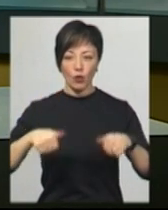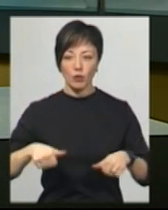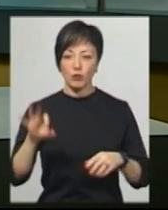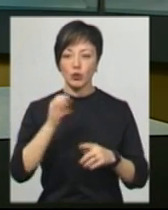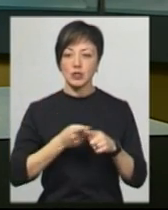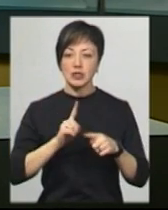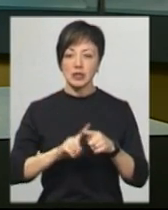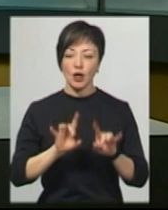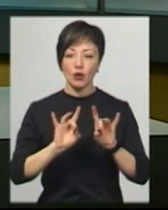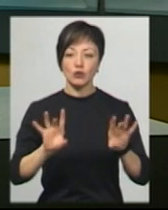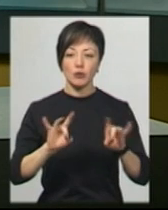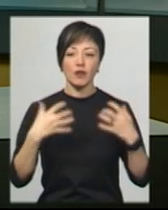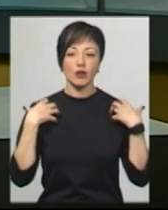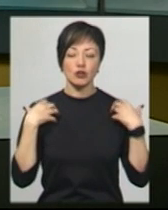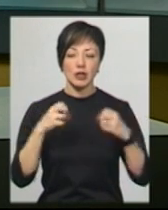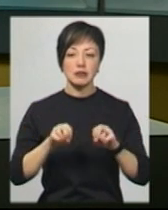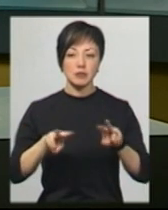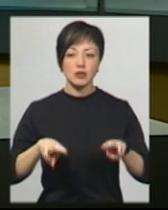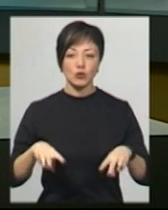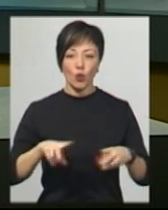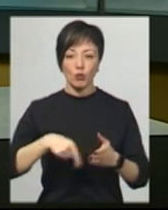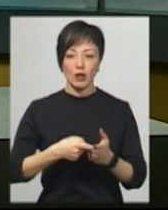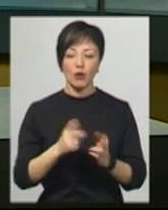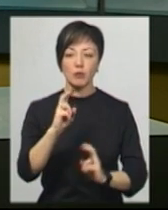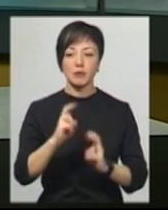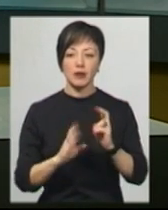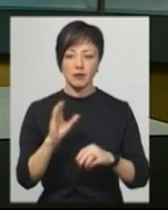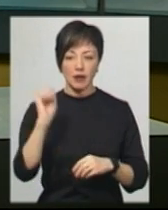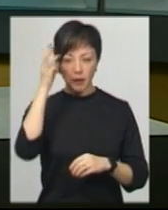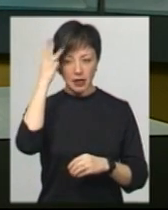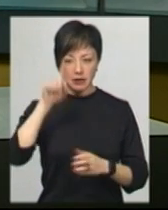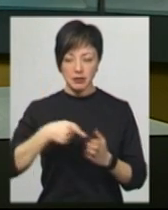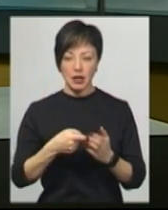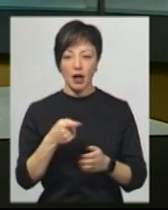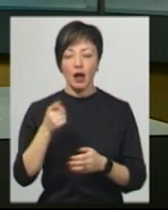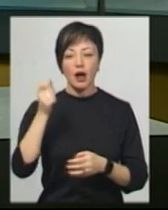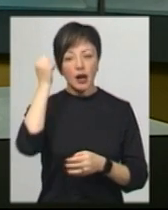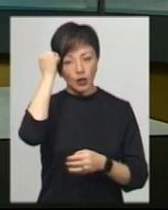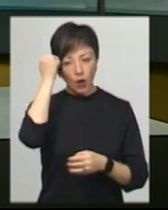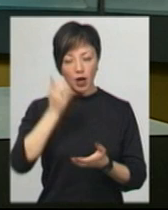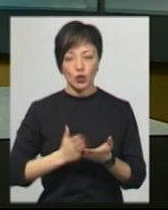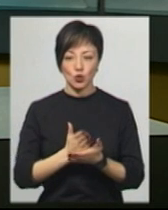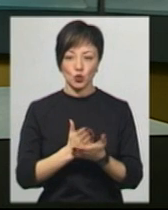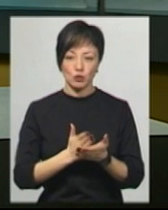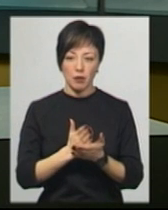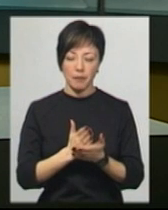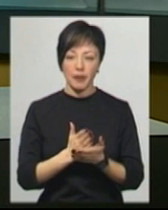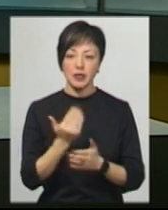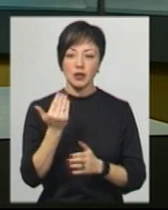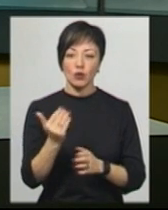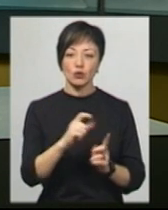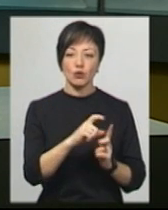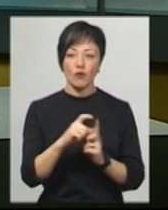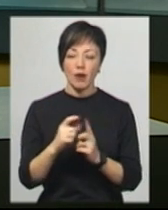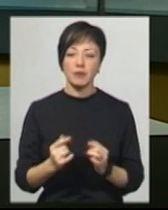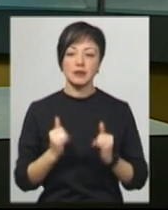Про це Суспільному розповів начальник спеціалізованого комунального підприємства «Хмельницька міська ритуальна служба» Сергій Бортник. За його словами,